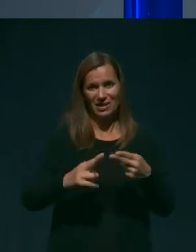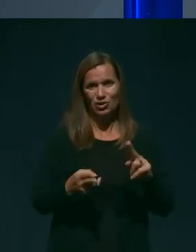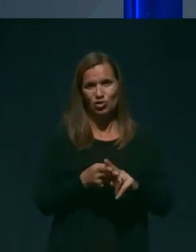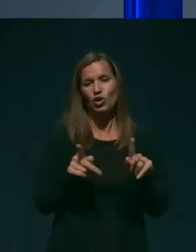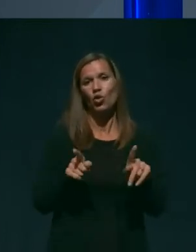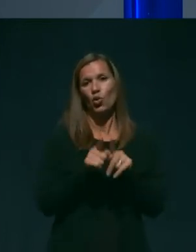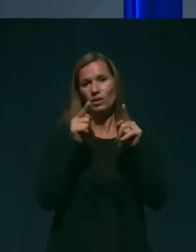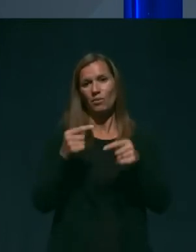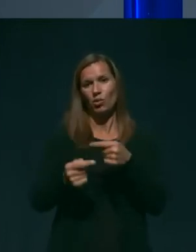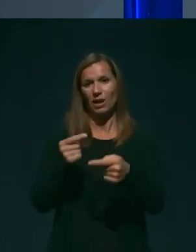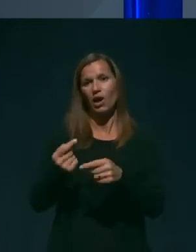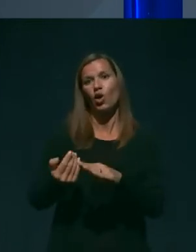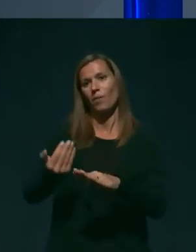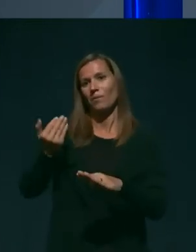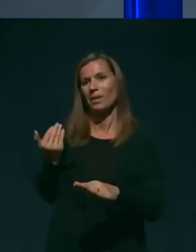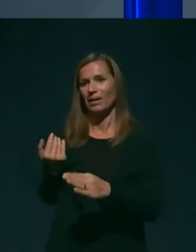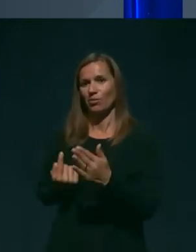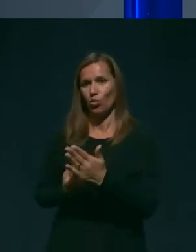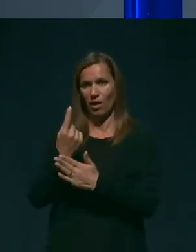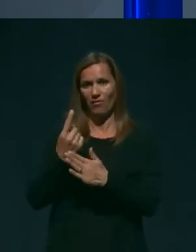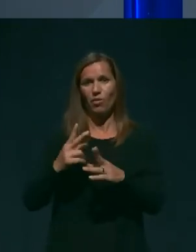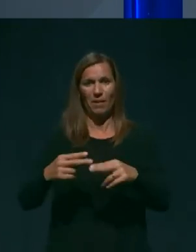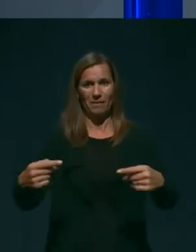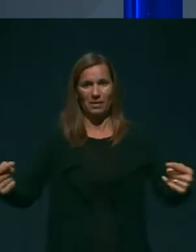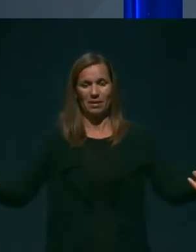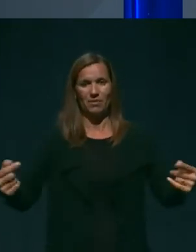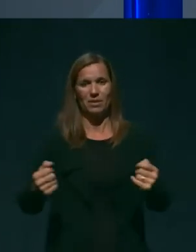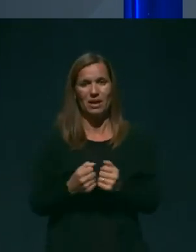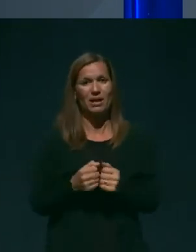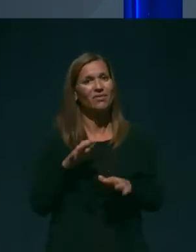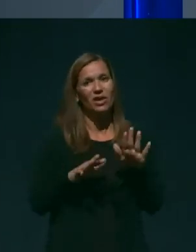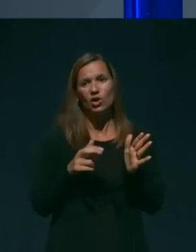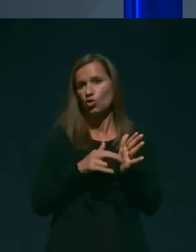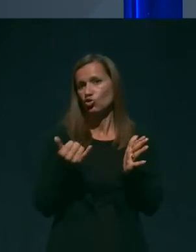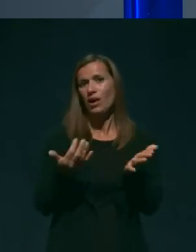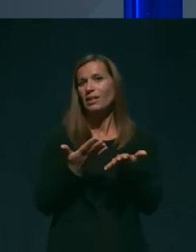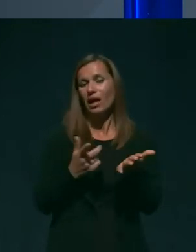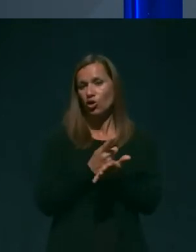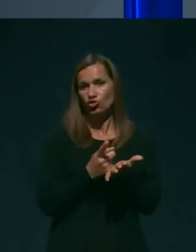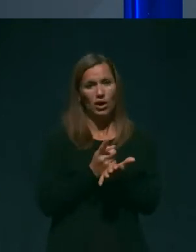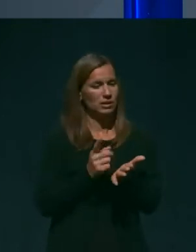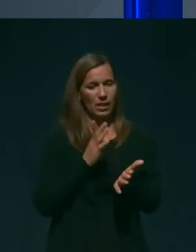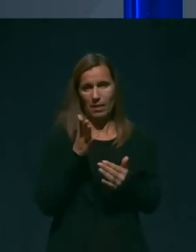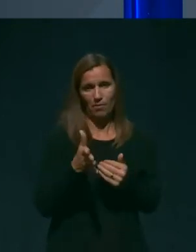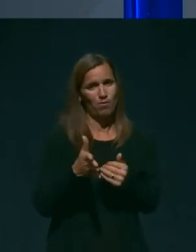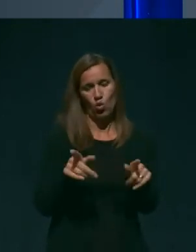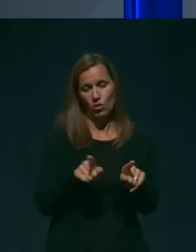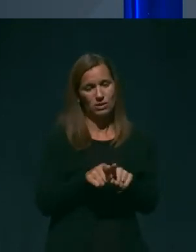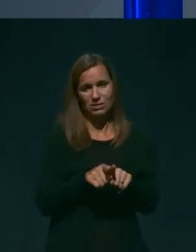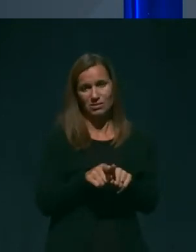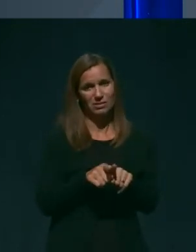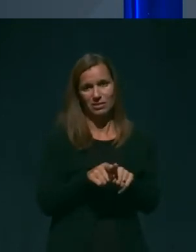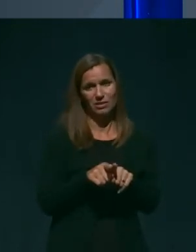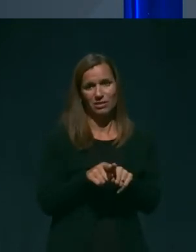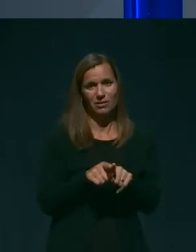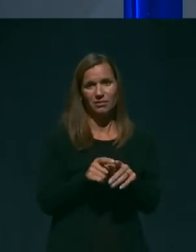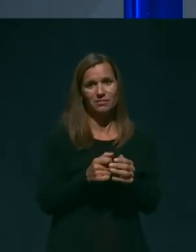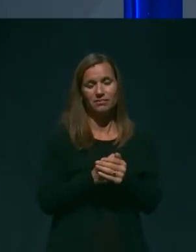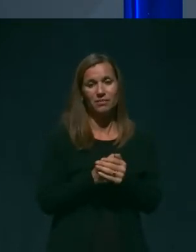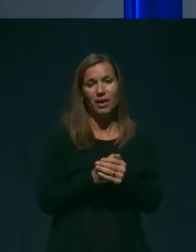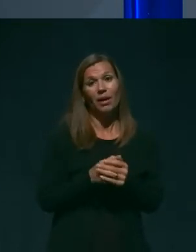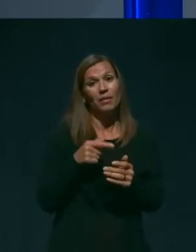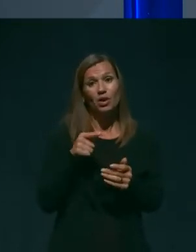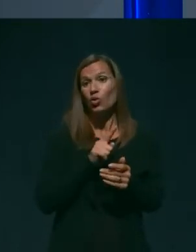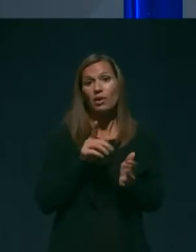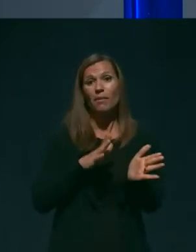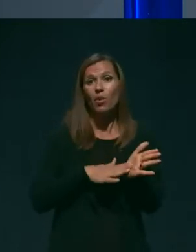pred pojavom epidemije in verjetno še nekaj časa tudi ne bo. Kar pa ne pomeni seveda, da